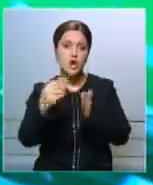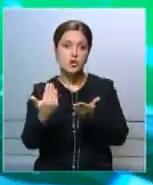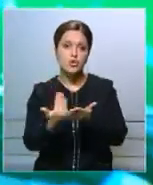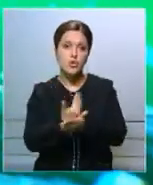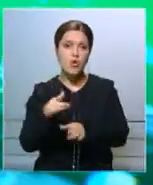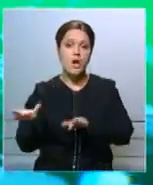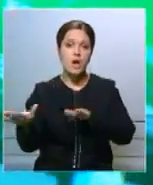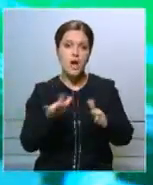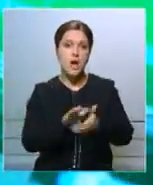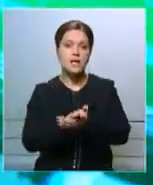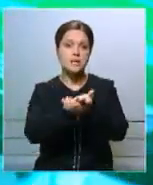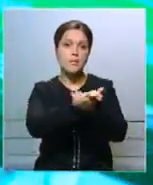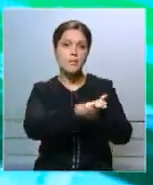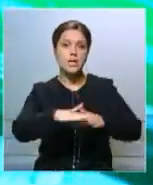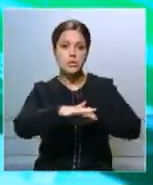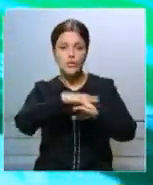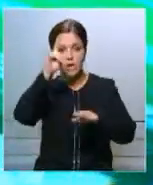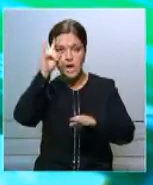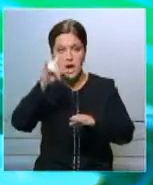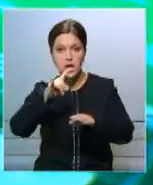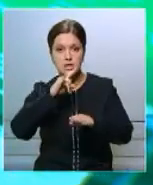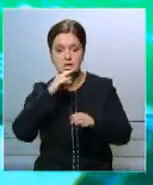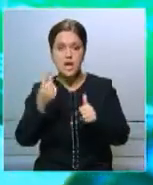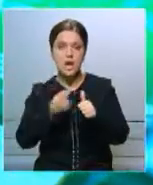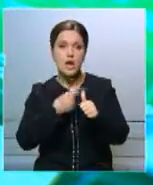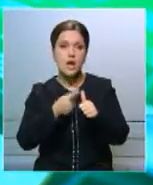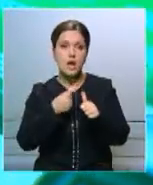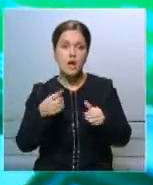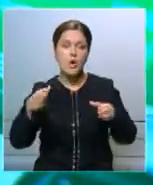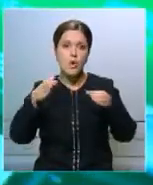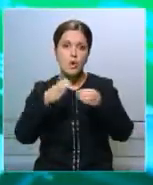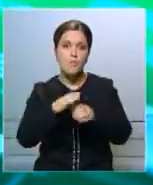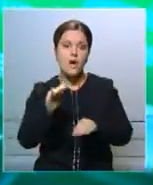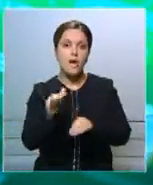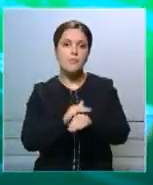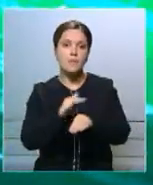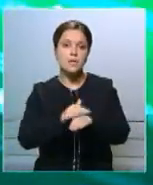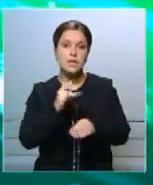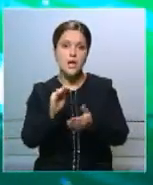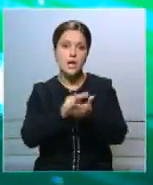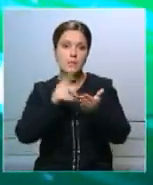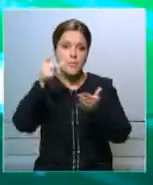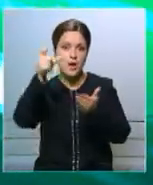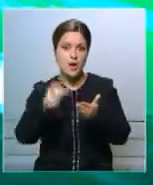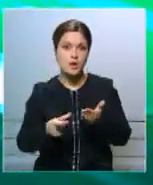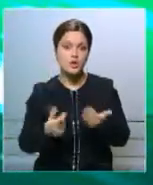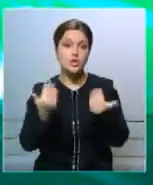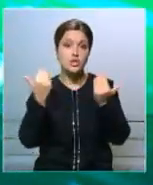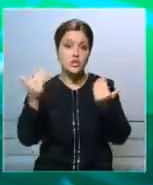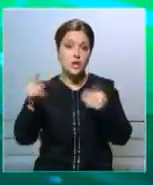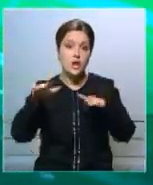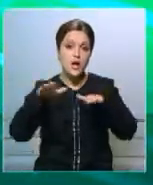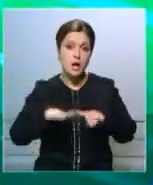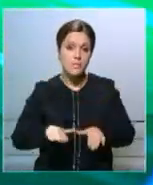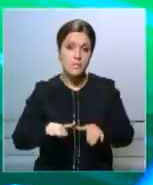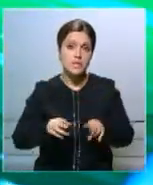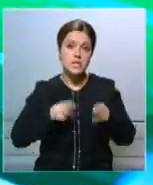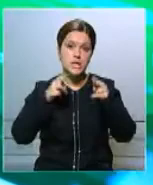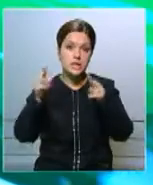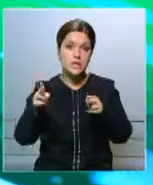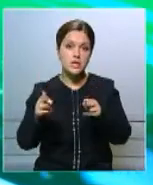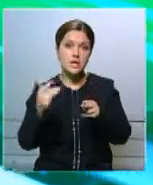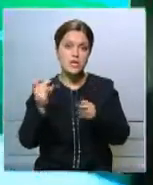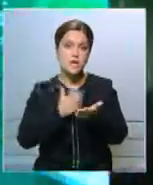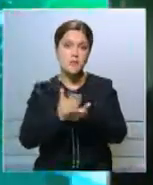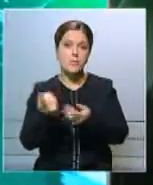Ассамблеи народа Казахстана под названием «Караван милосердия». Моя коллега Гаухар Сарсимбаева сейчас находится на прямой связи с нами,